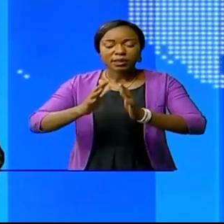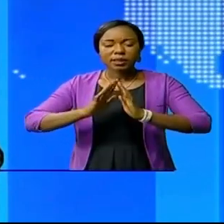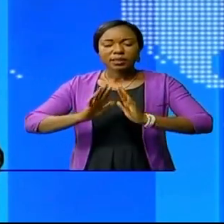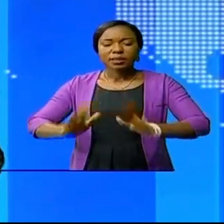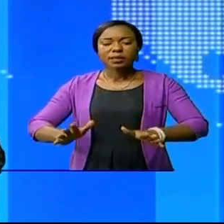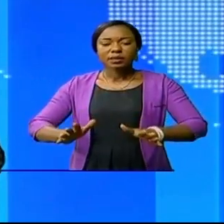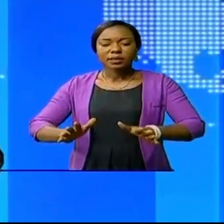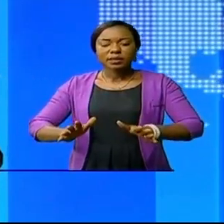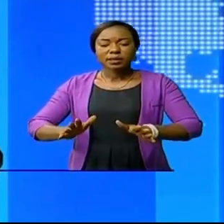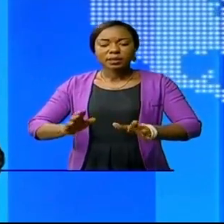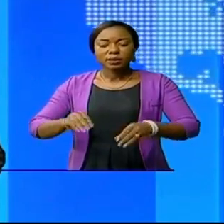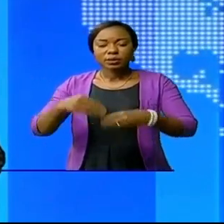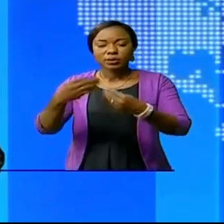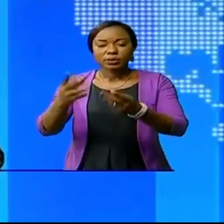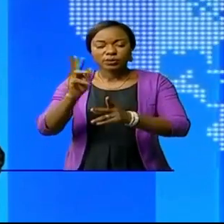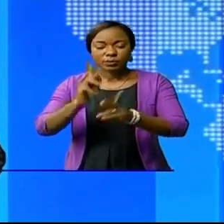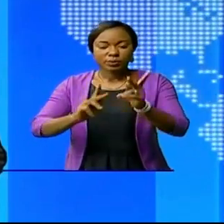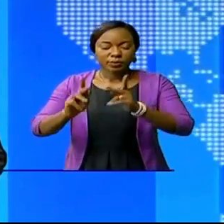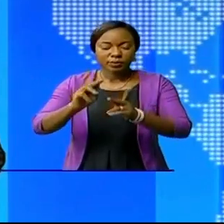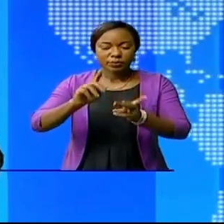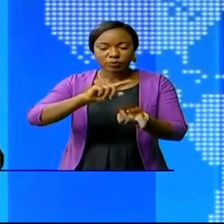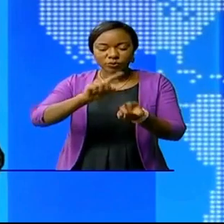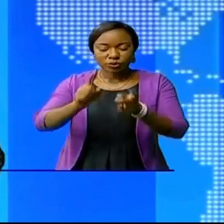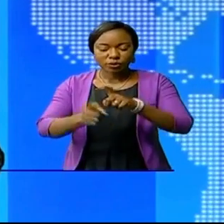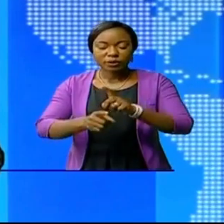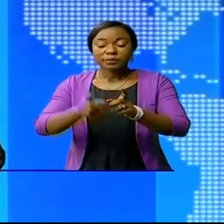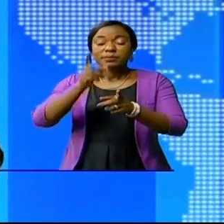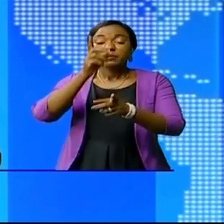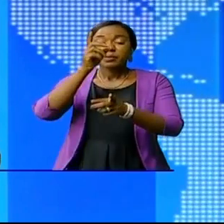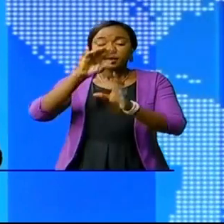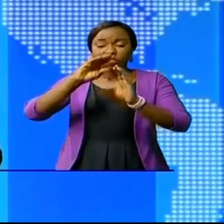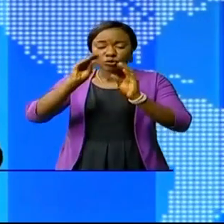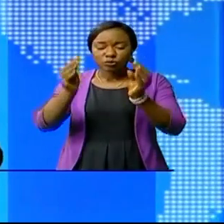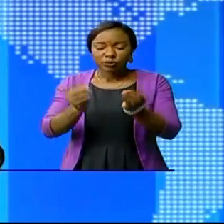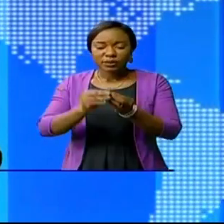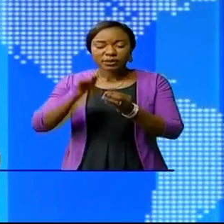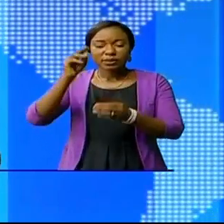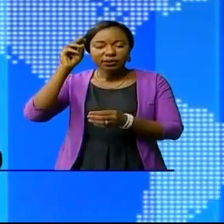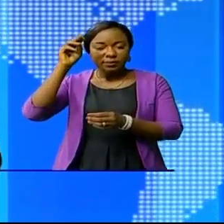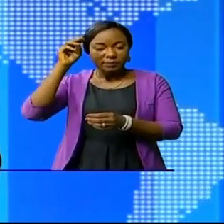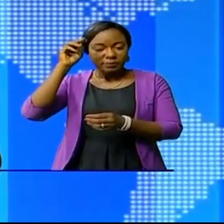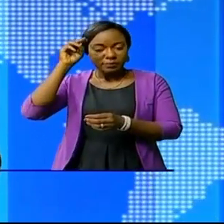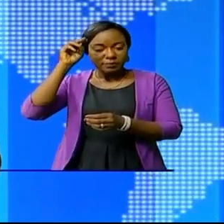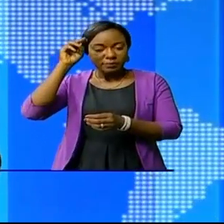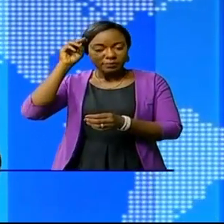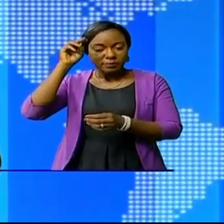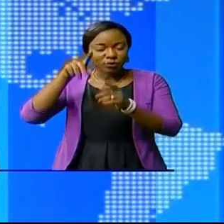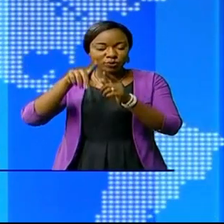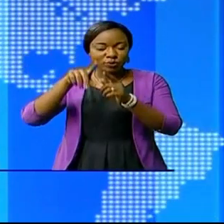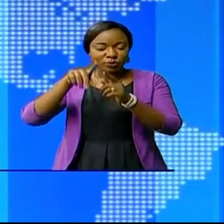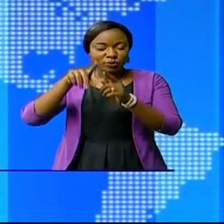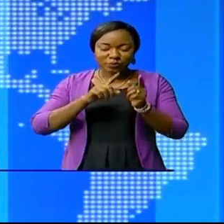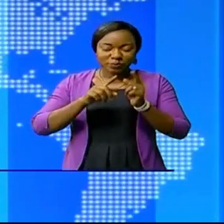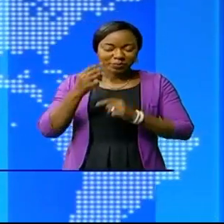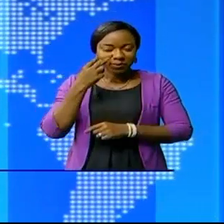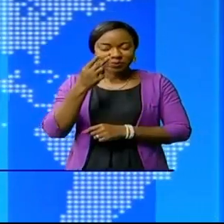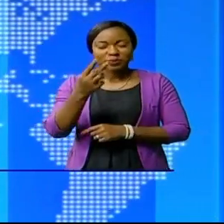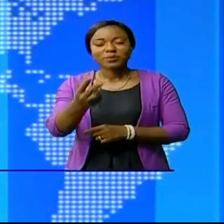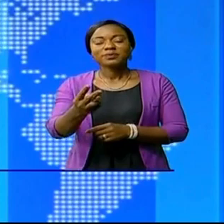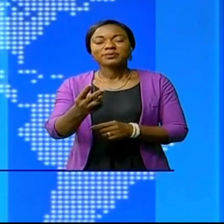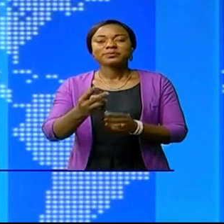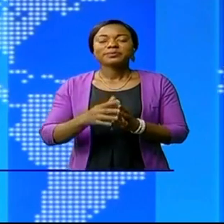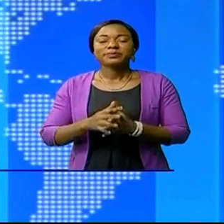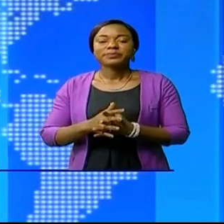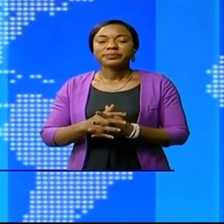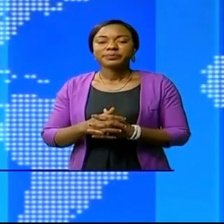de transmettre au public pour le changement effectif de mentalité. Une initiative de Jacques Tangoudia, coordonnateur principal